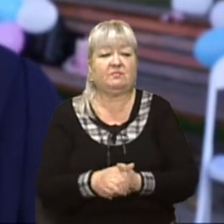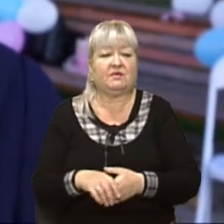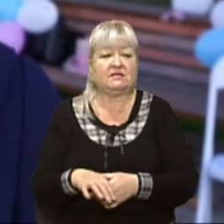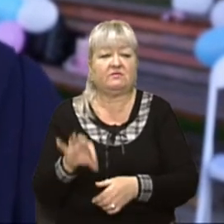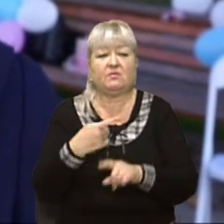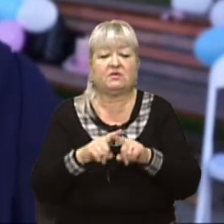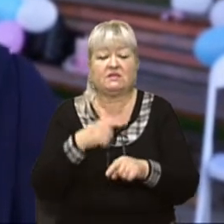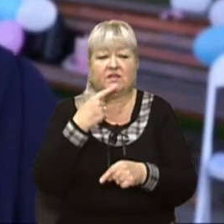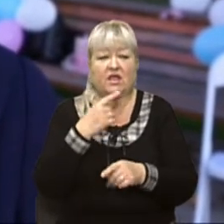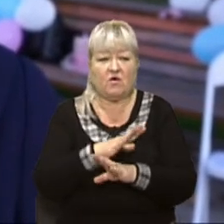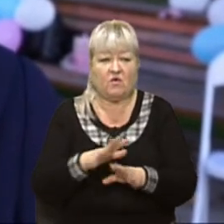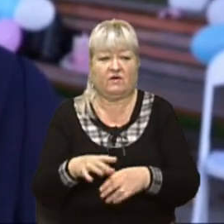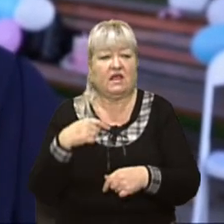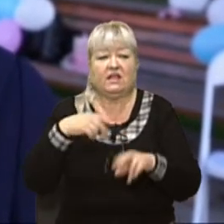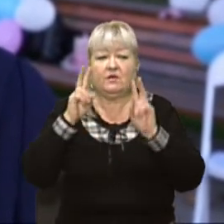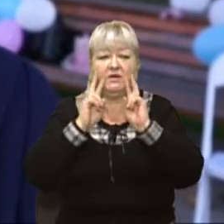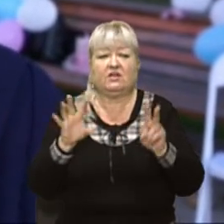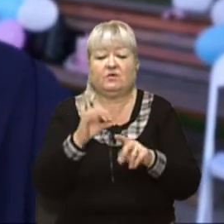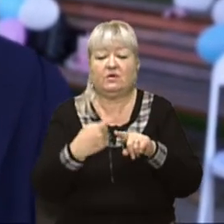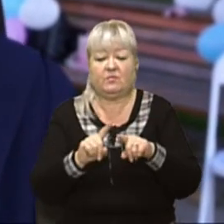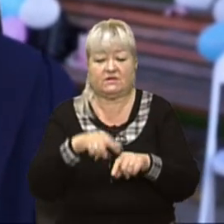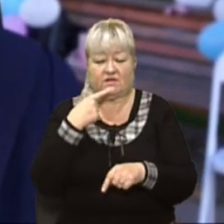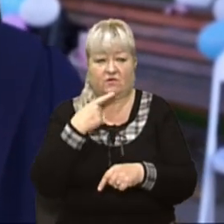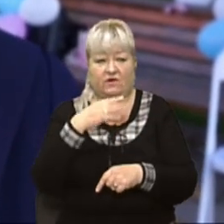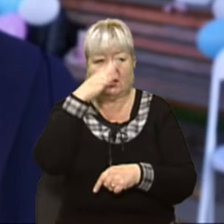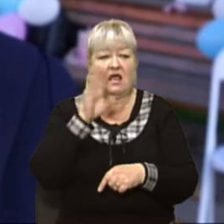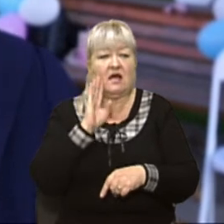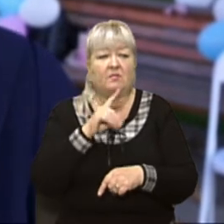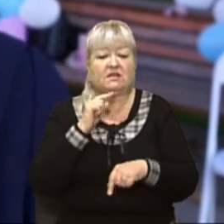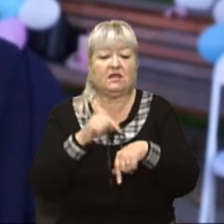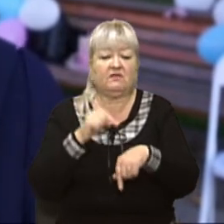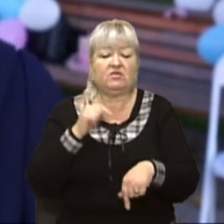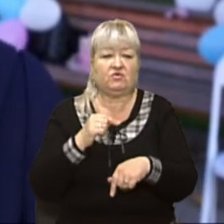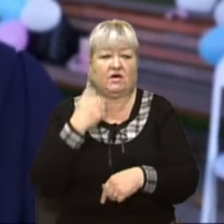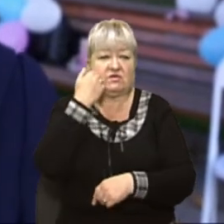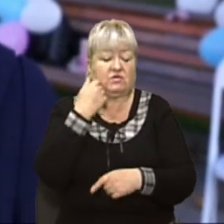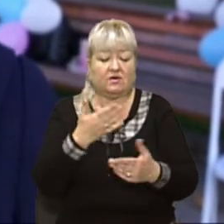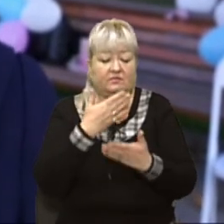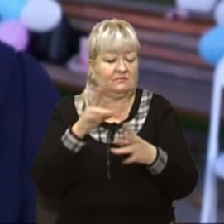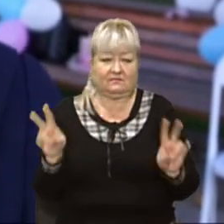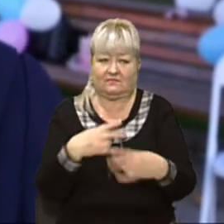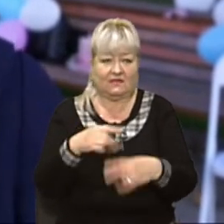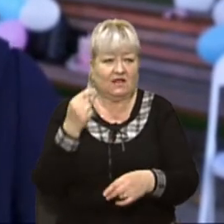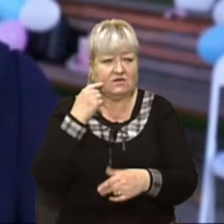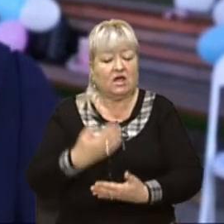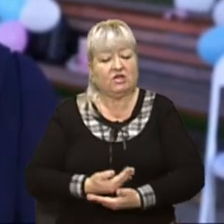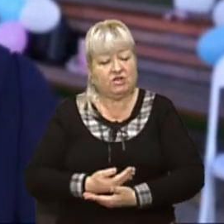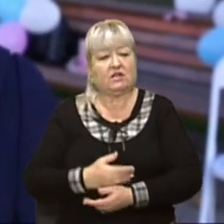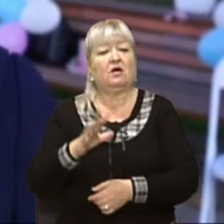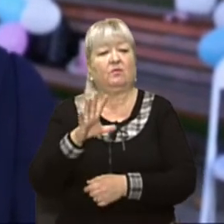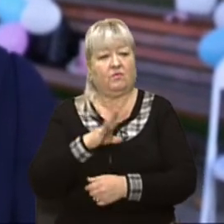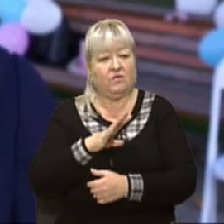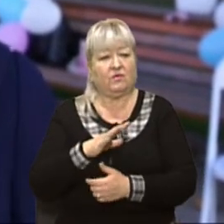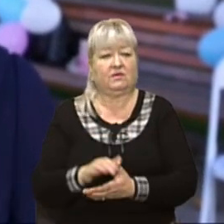говорять і ми навіть і не вміємо говорити. Часами навіть батьки відчувають сором. Тут немає чого соромитися. Життя було, ми